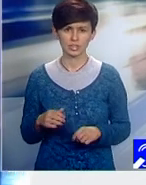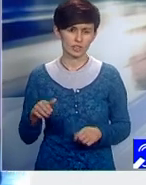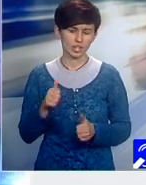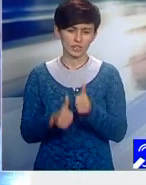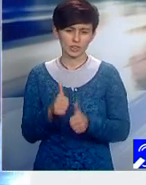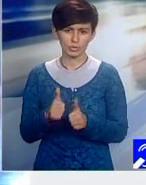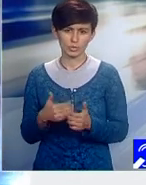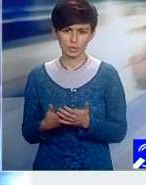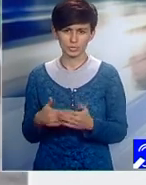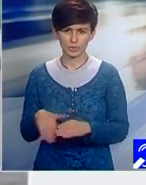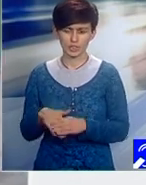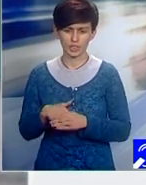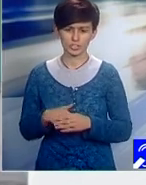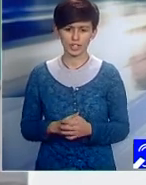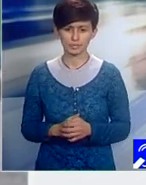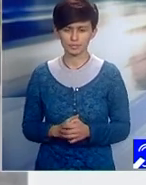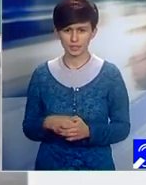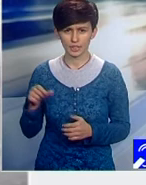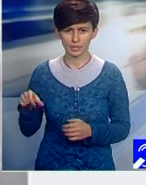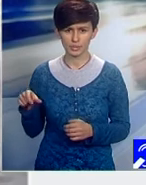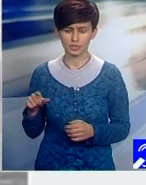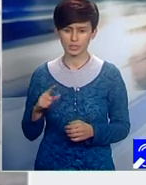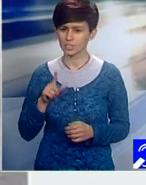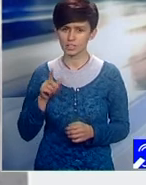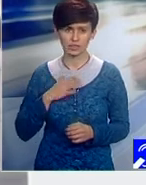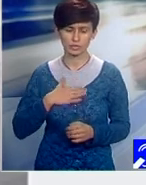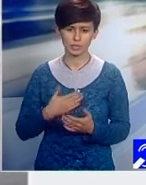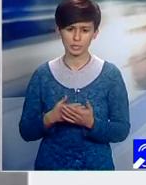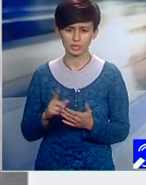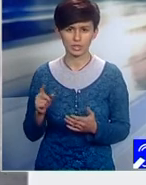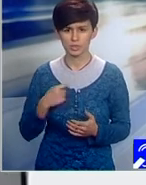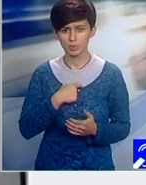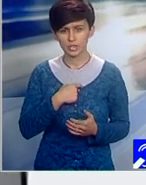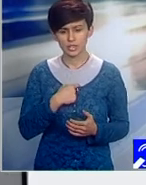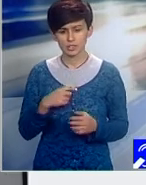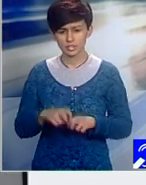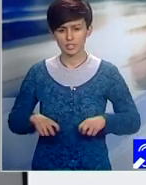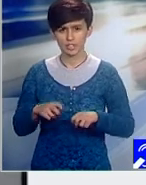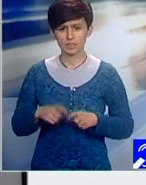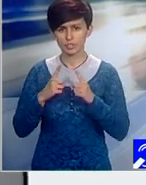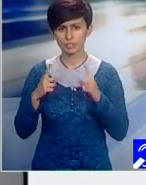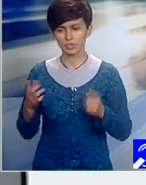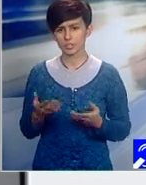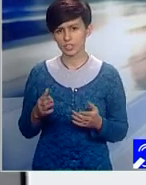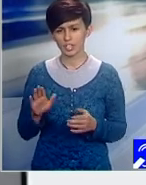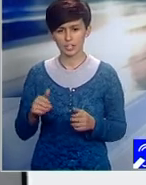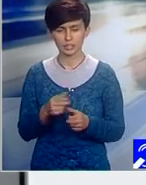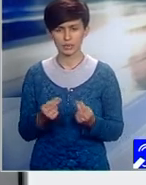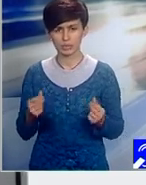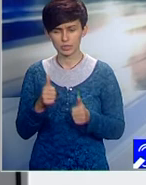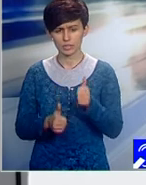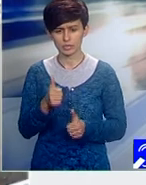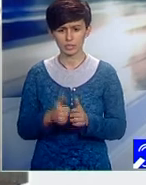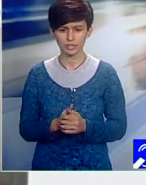Reprezentanții Universităților de Medicină se opun, pe motiv că nu are cine să verifice un profesor care a trecut deja prin multe concursuri. Contestă și prevederea